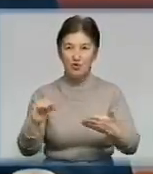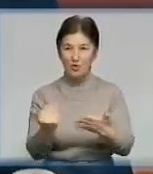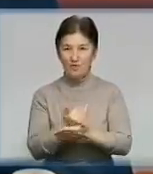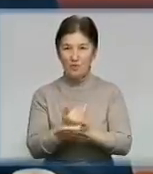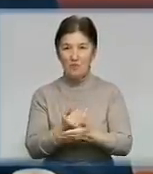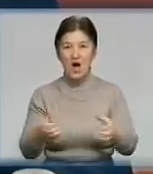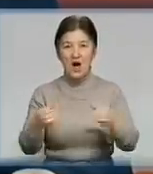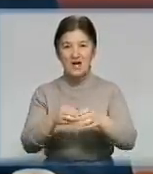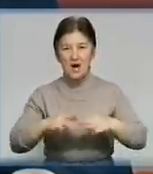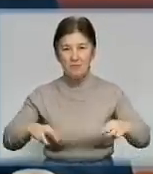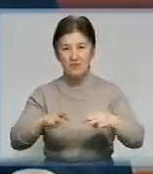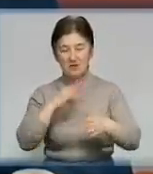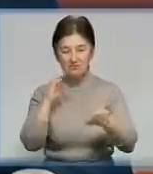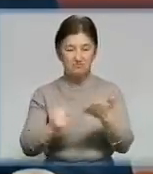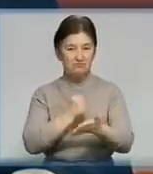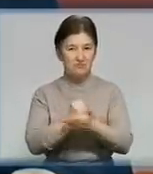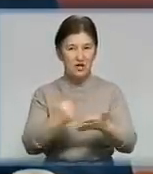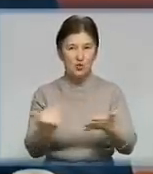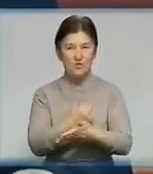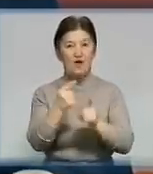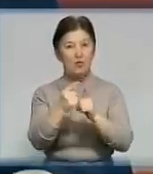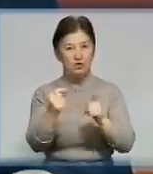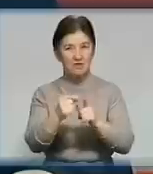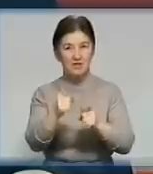Кабмін ухвалив нову редакцію правил дорожнього руху.